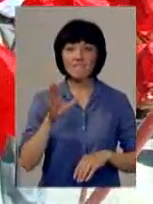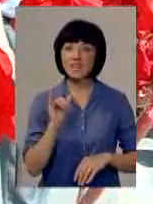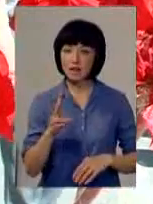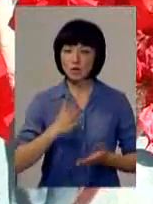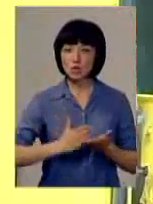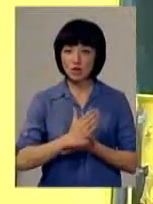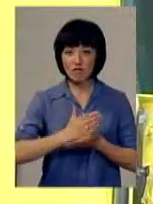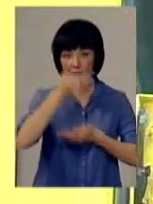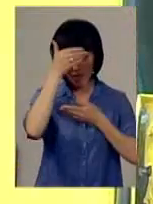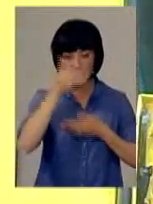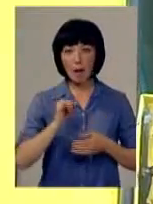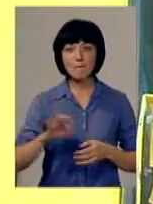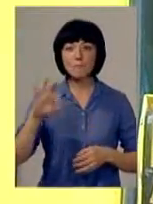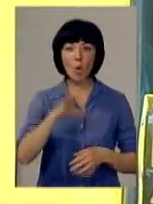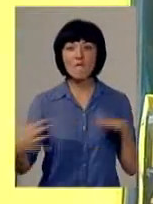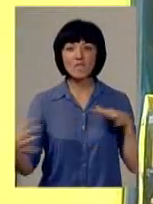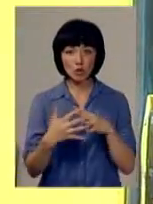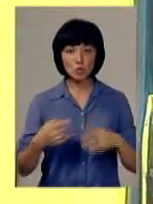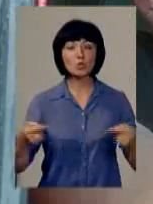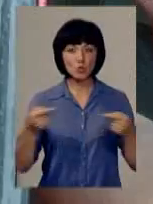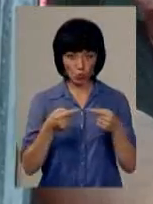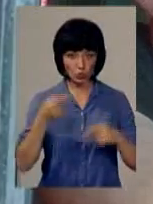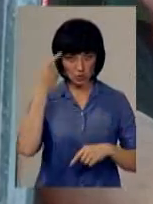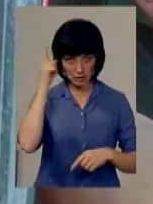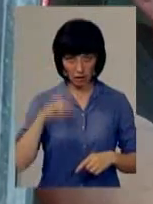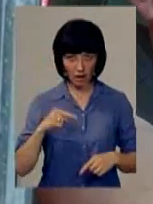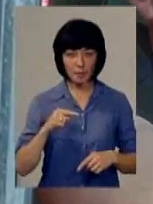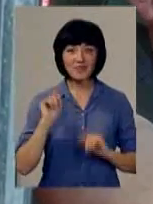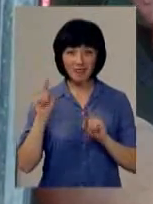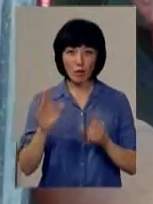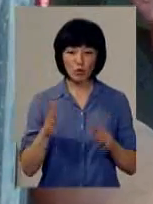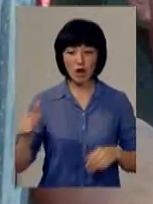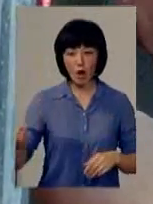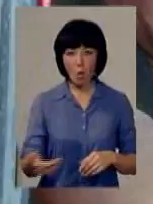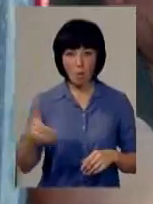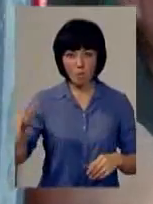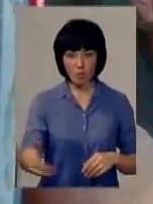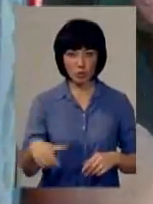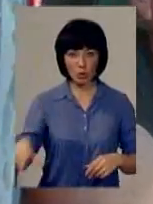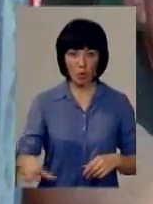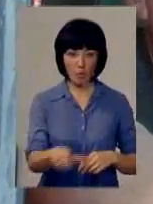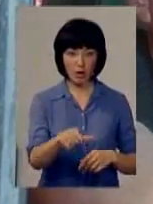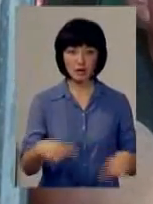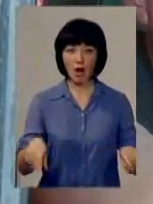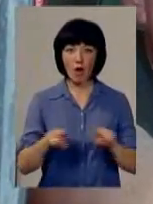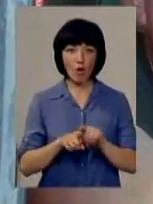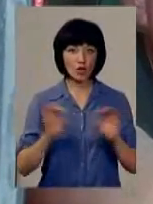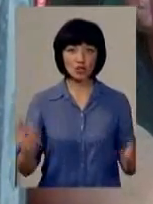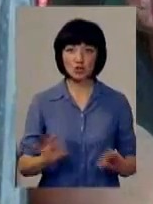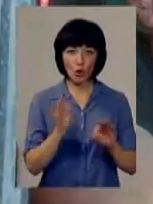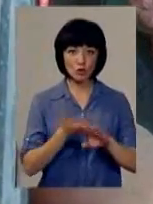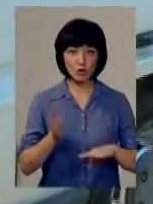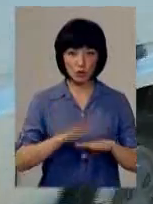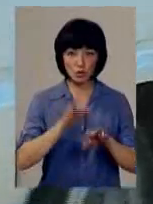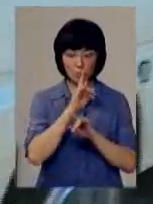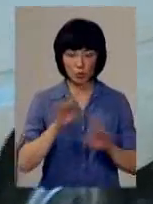служив у Афганістані, тож про війну знає не з чуток. Там, скоріше всього, будемо копи копати, а там такого нічого сложного не